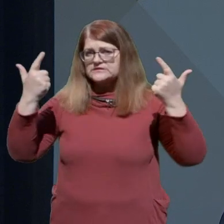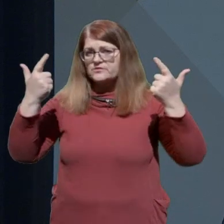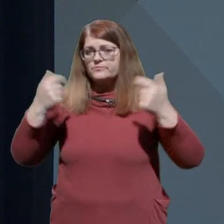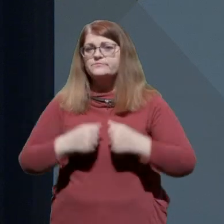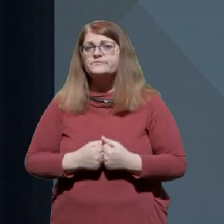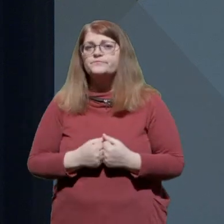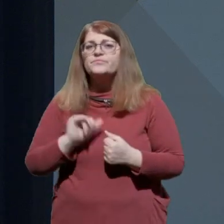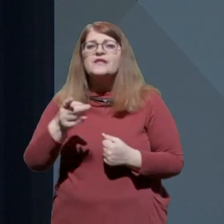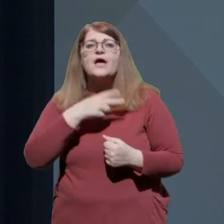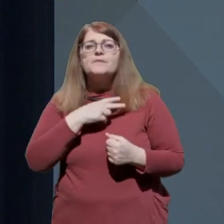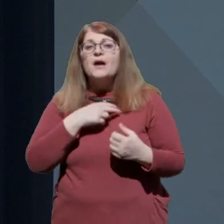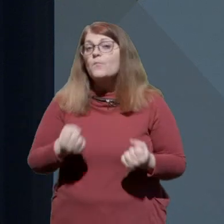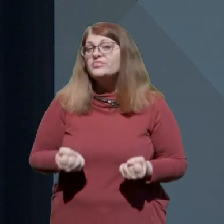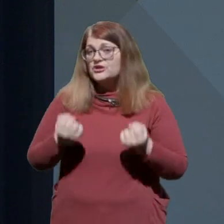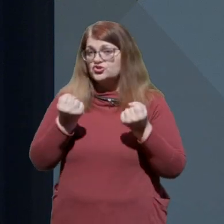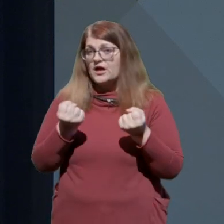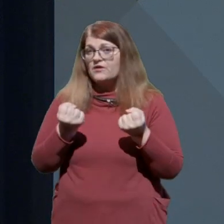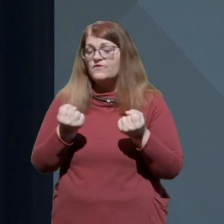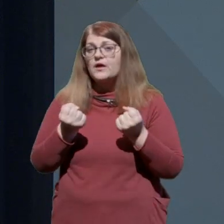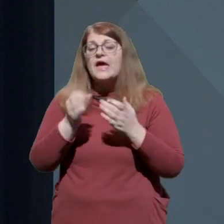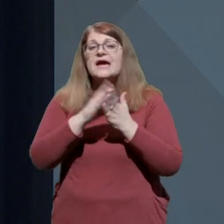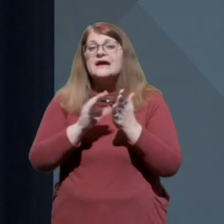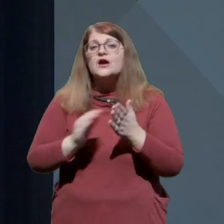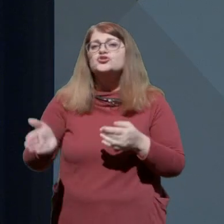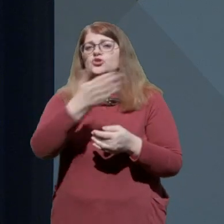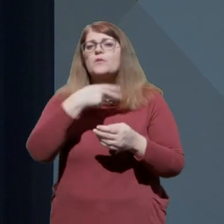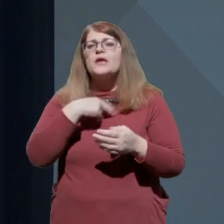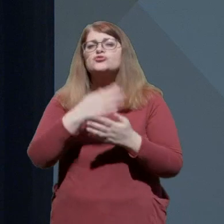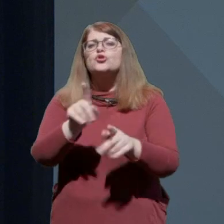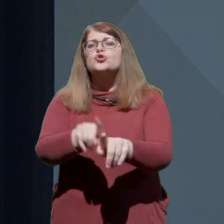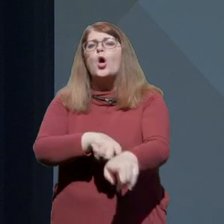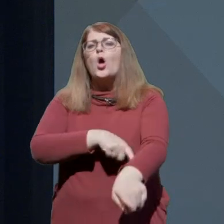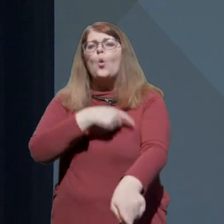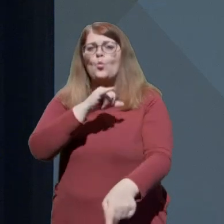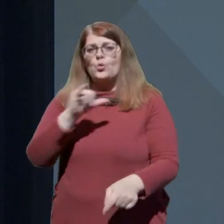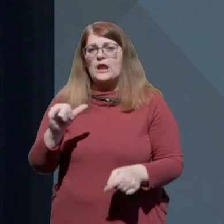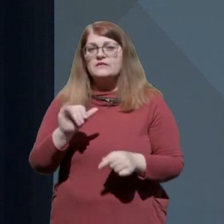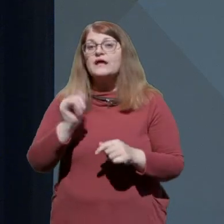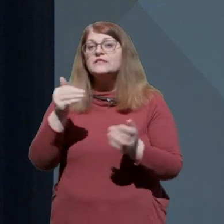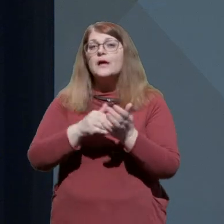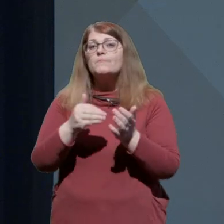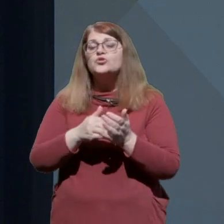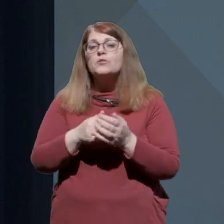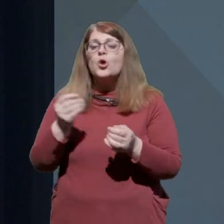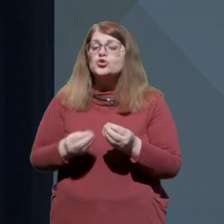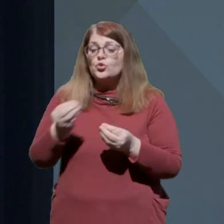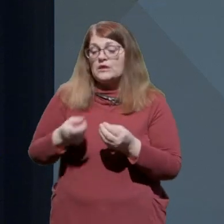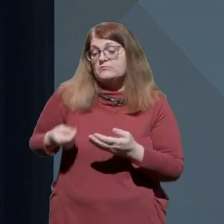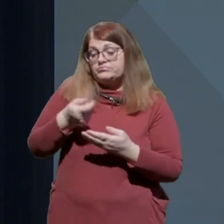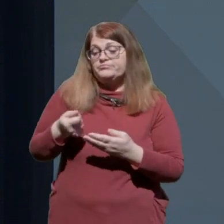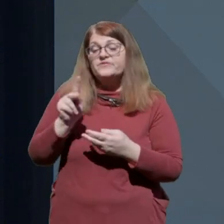da imamo težave, kakšne smo imeli že dolga leta, da potrebujemo dodatne investicije v naš